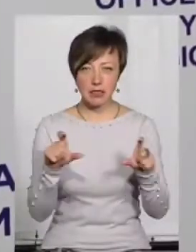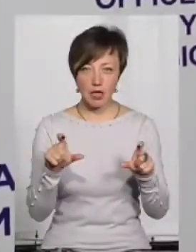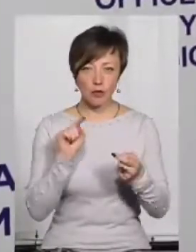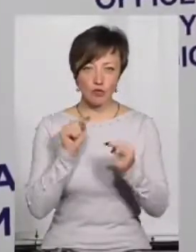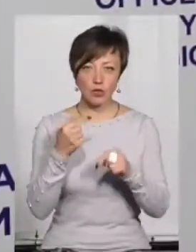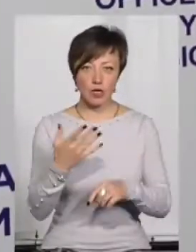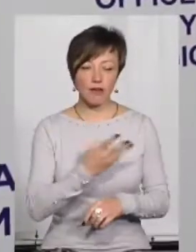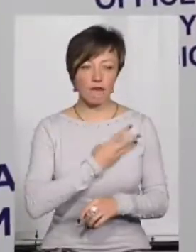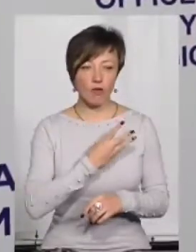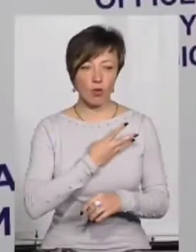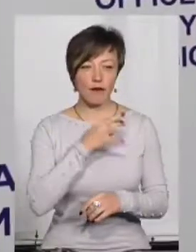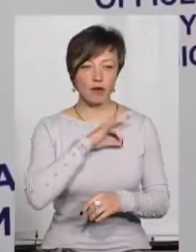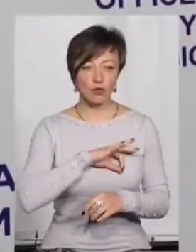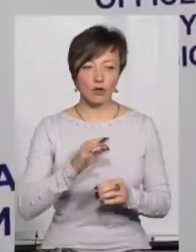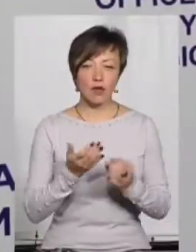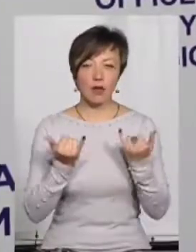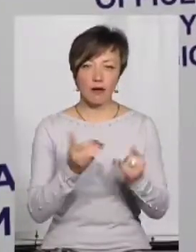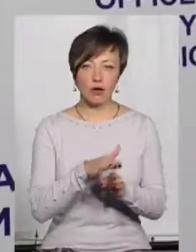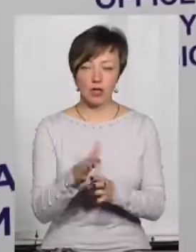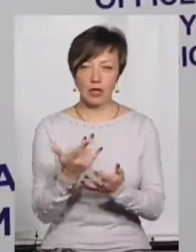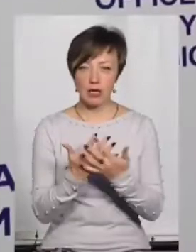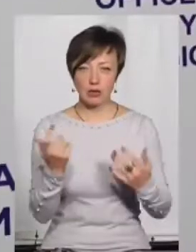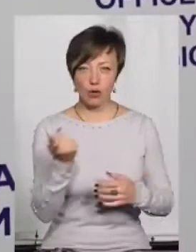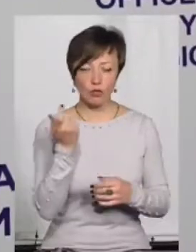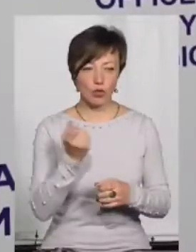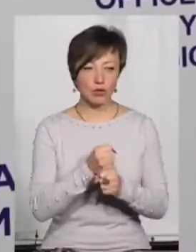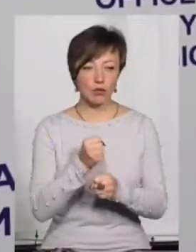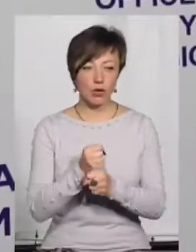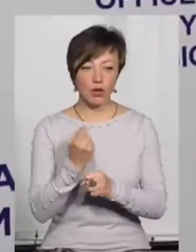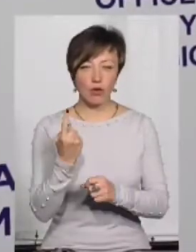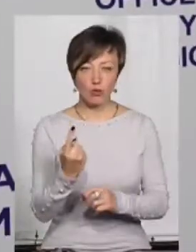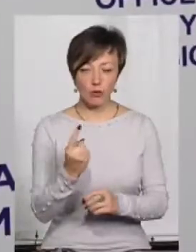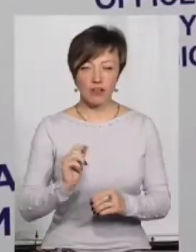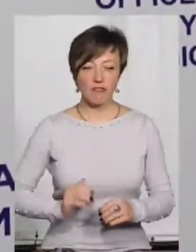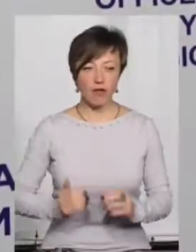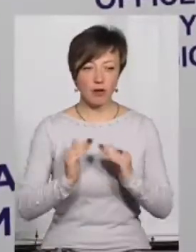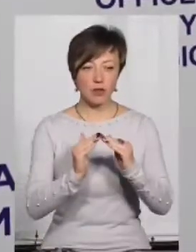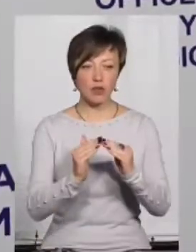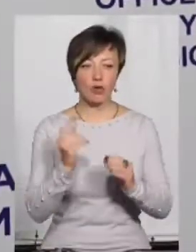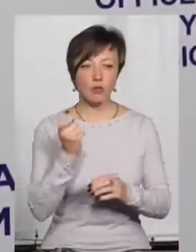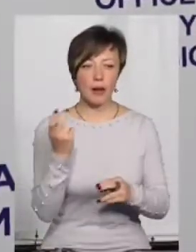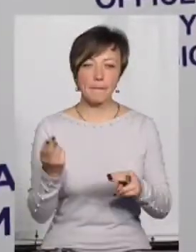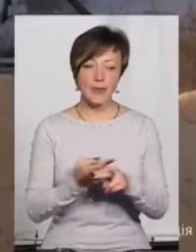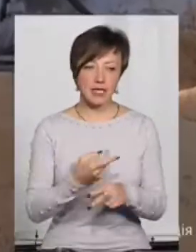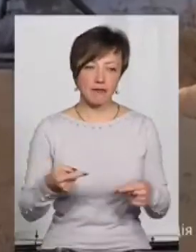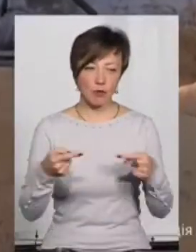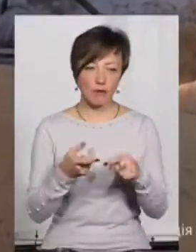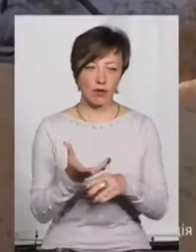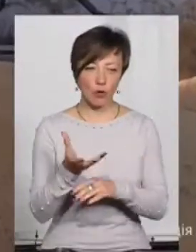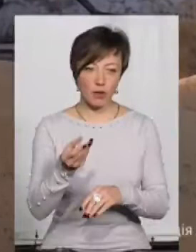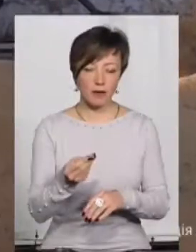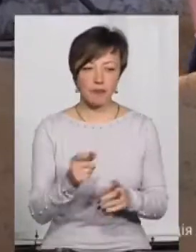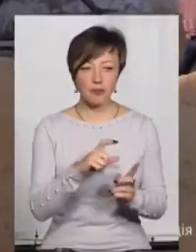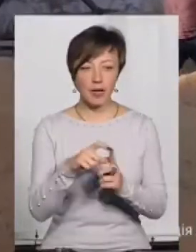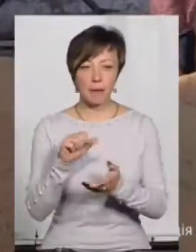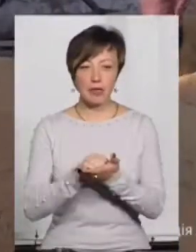використовувалися для вканання різного роду господарських робіт на одному із фермерських господарств без відповідної оплати. За словами